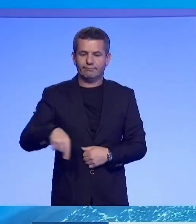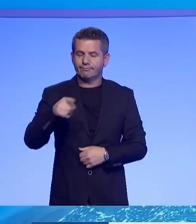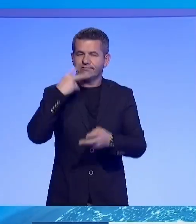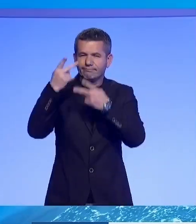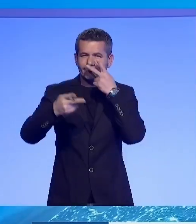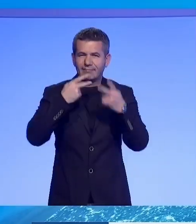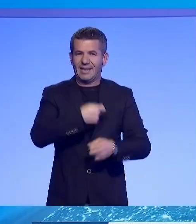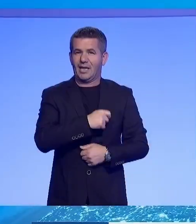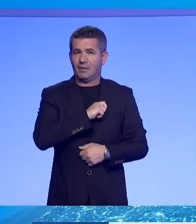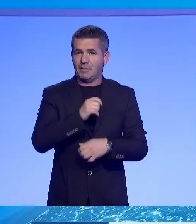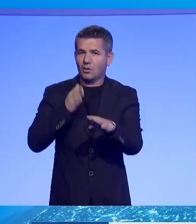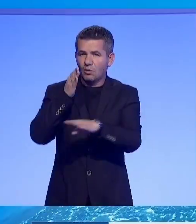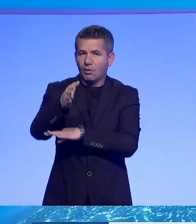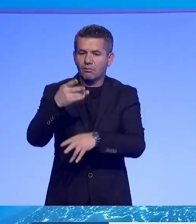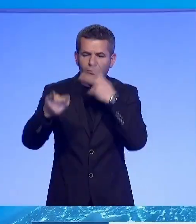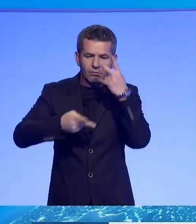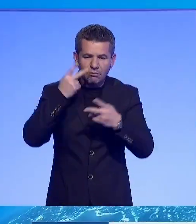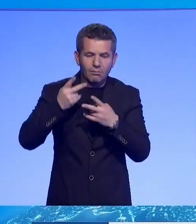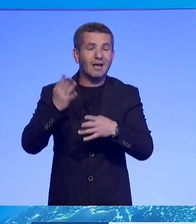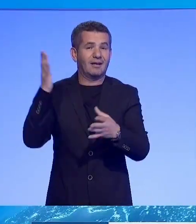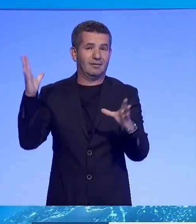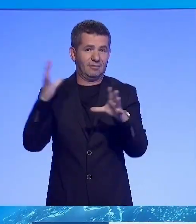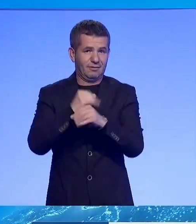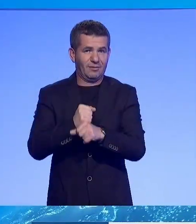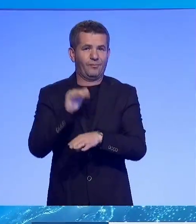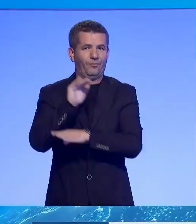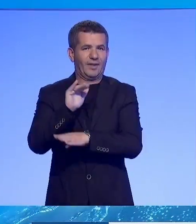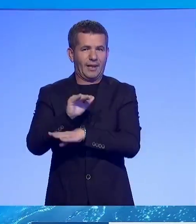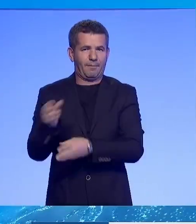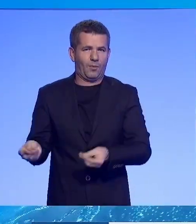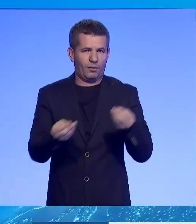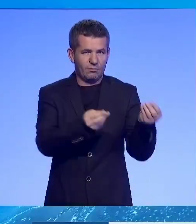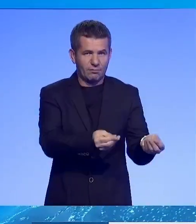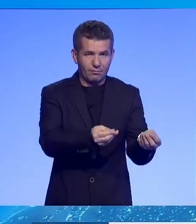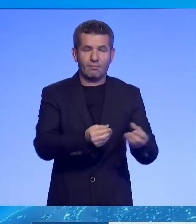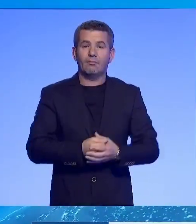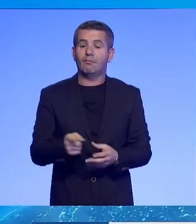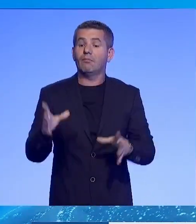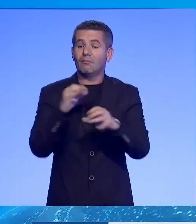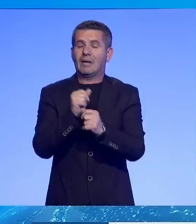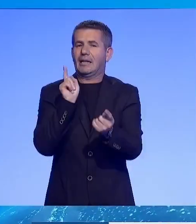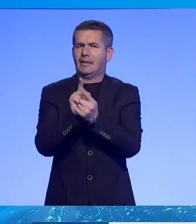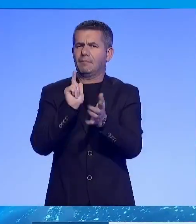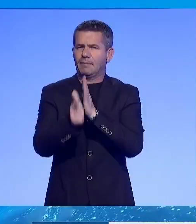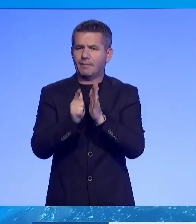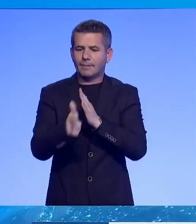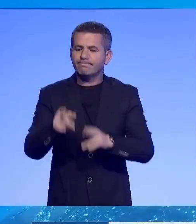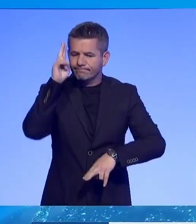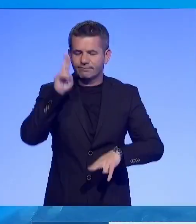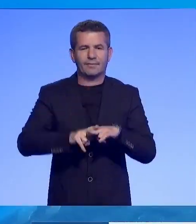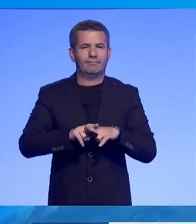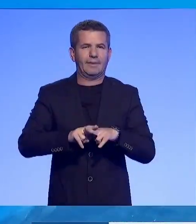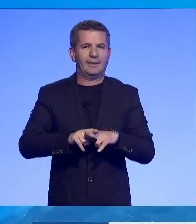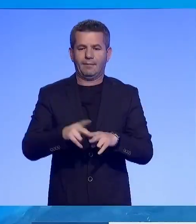inspektimit dhe pas dërzimit raportit të komisionit licensuës. Pas takimit urgent është marrë vendim për